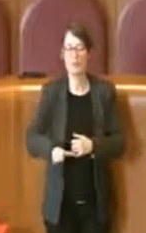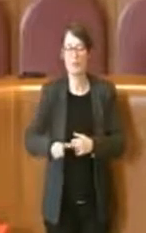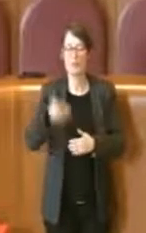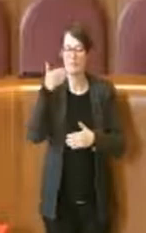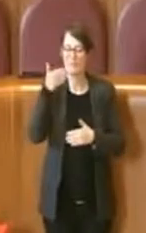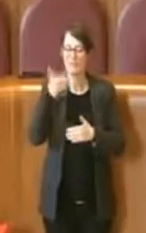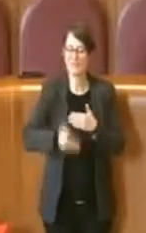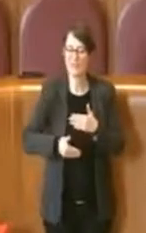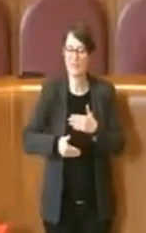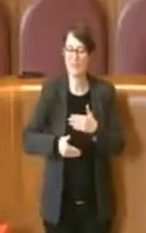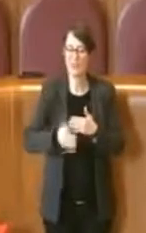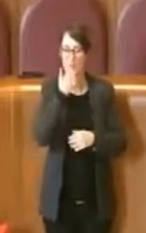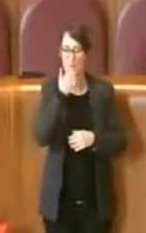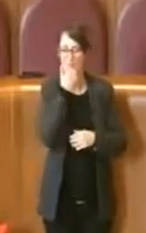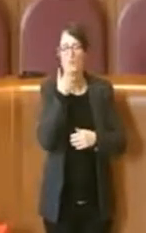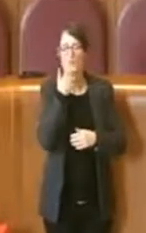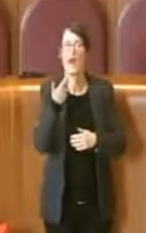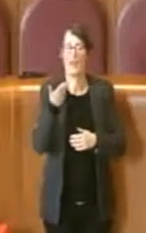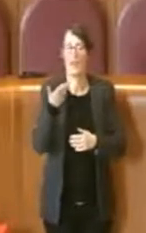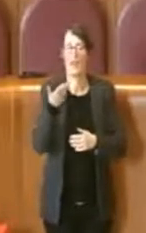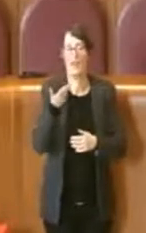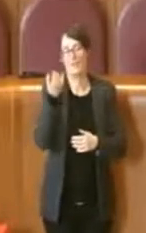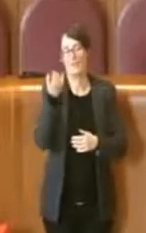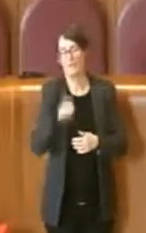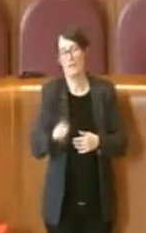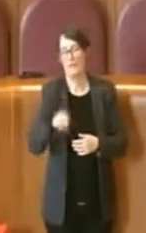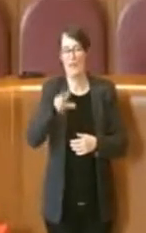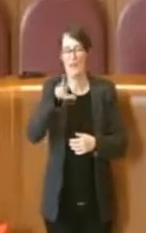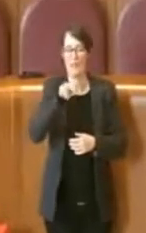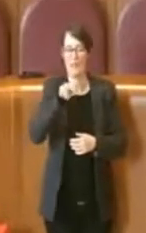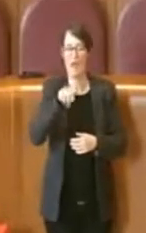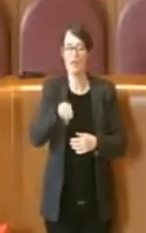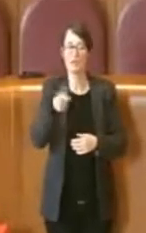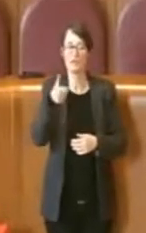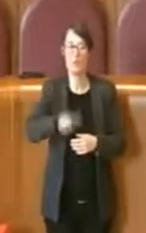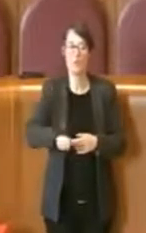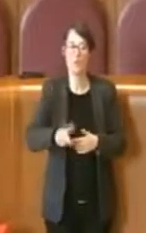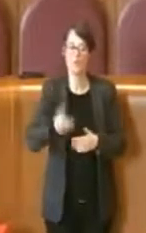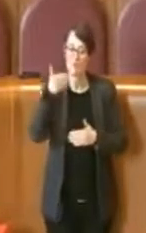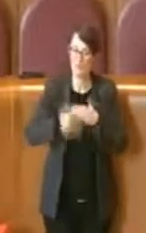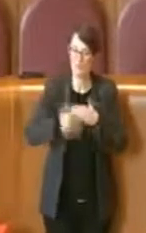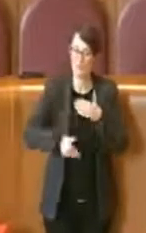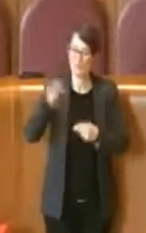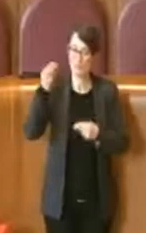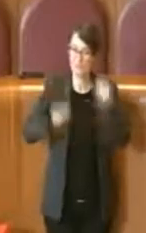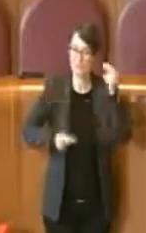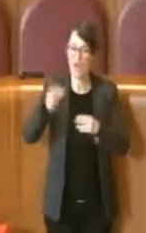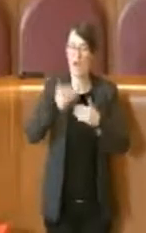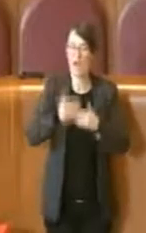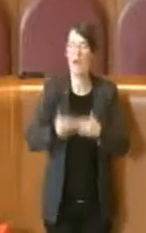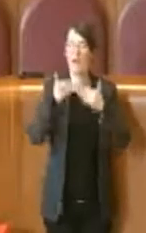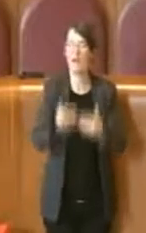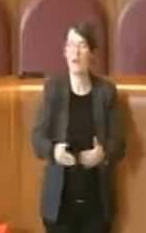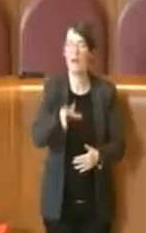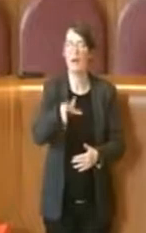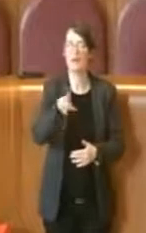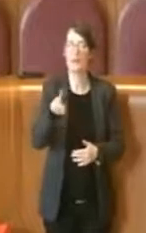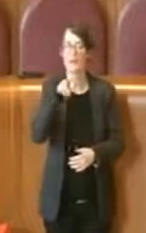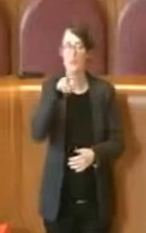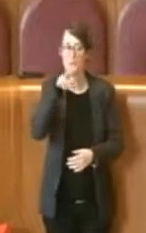stata prorogata al 31 marzo.